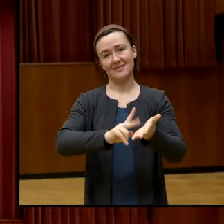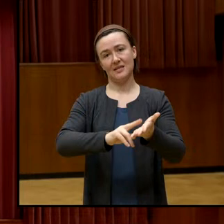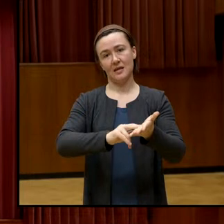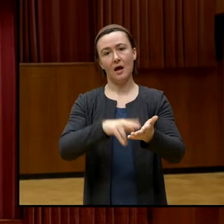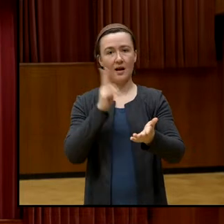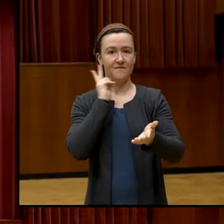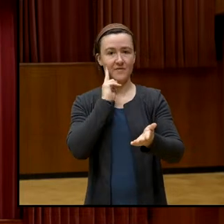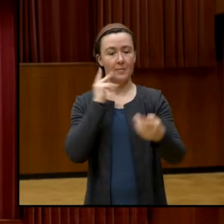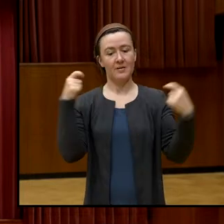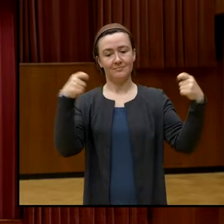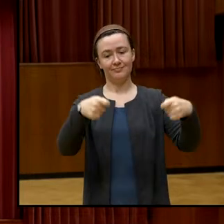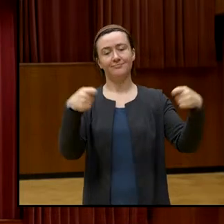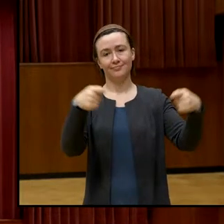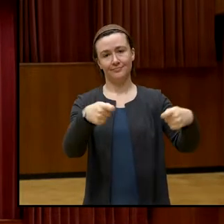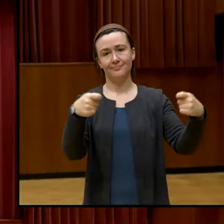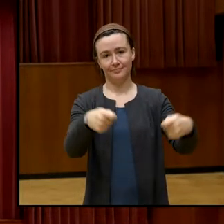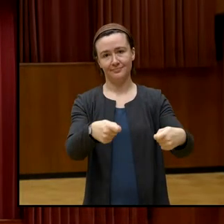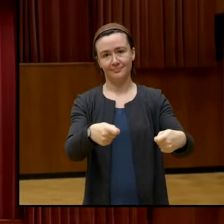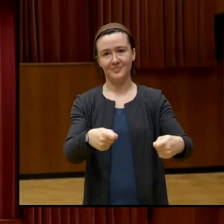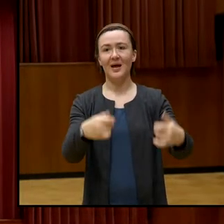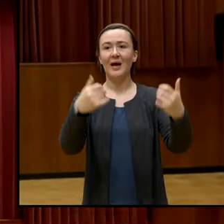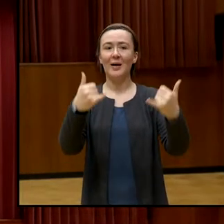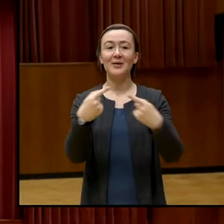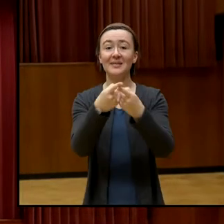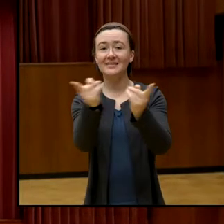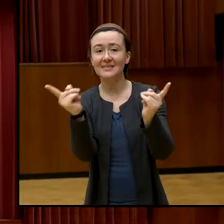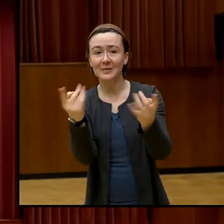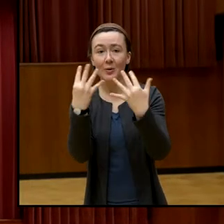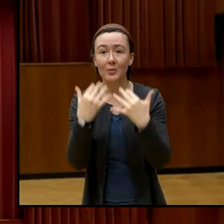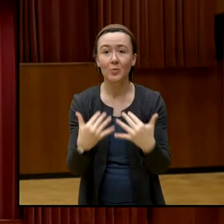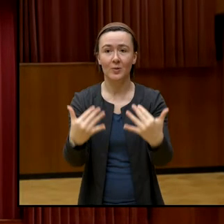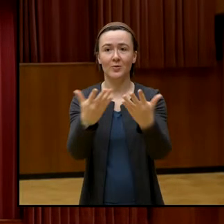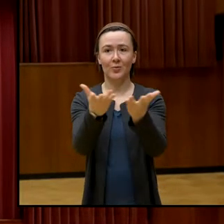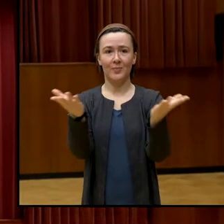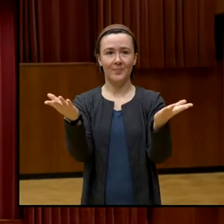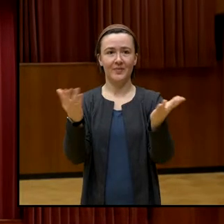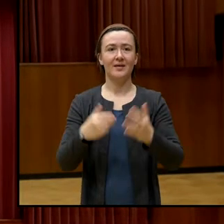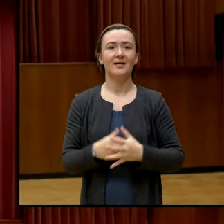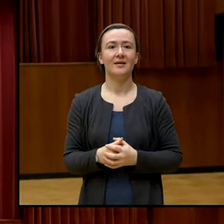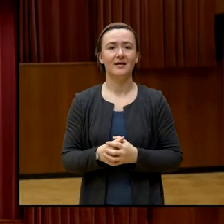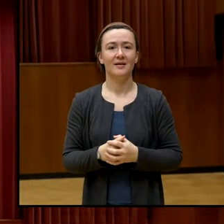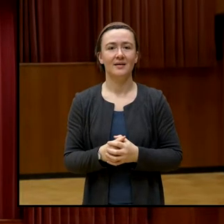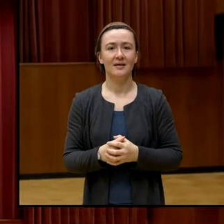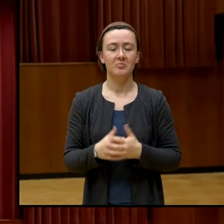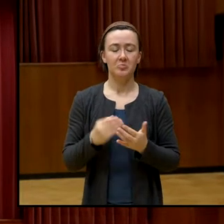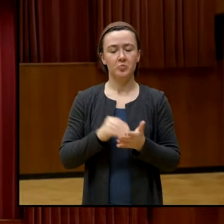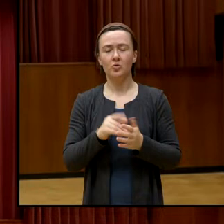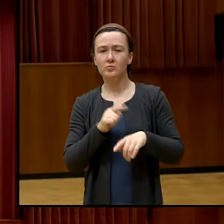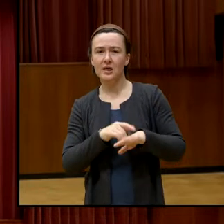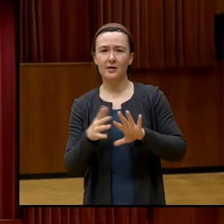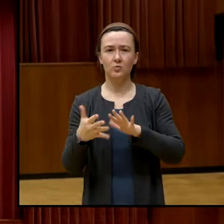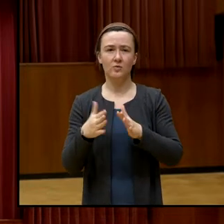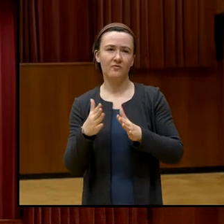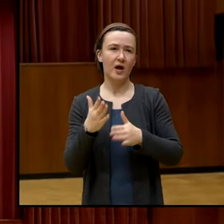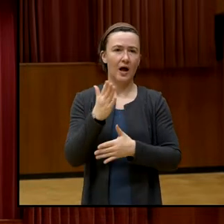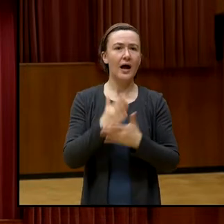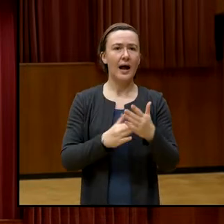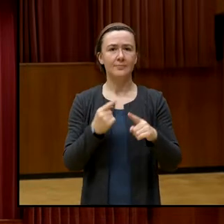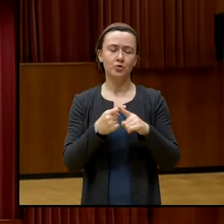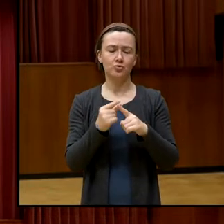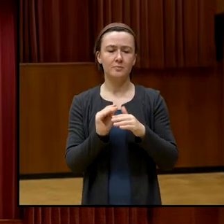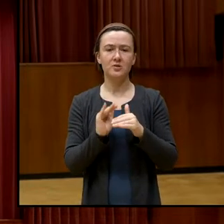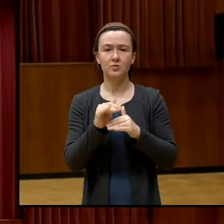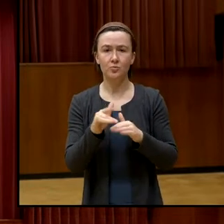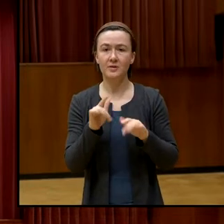Aber jetzt geht es um Sie, jetzt geht es um das Publikum. Wir haben noch eine gute halbe Stunde, sogar ein bisschen mehr Zeit